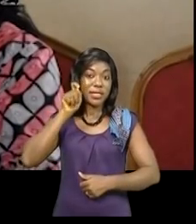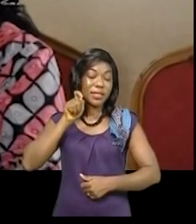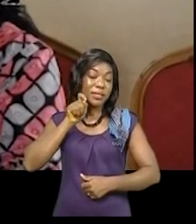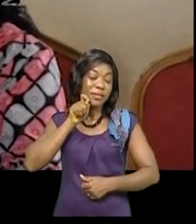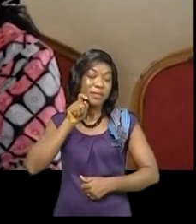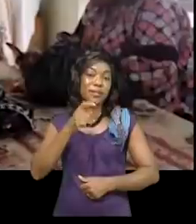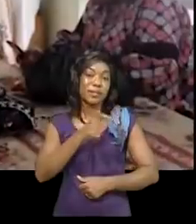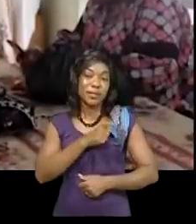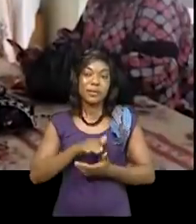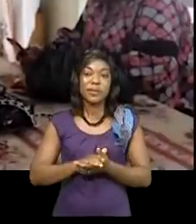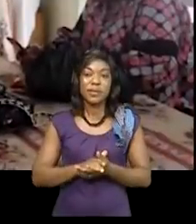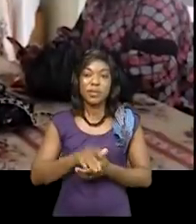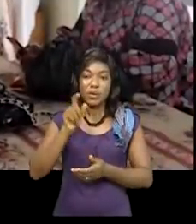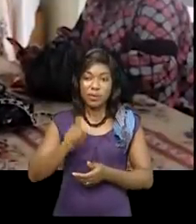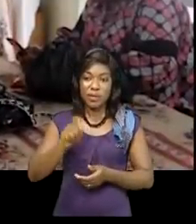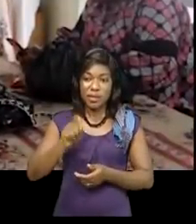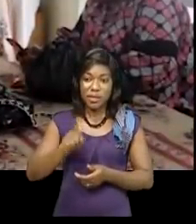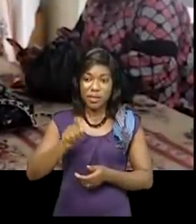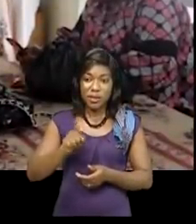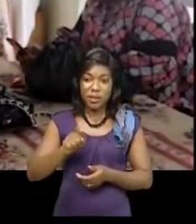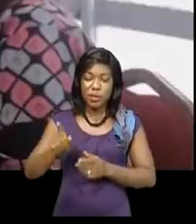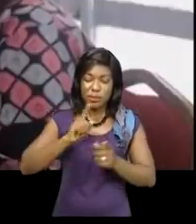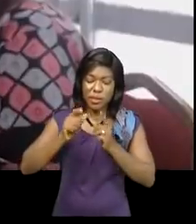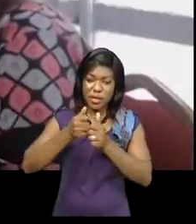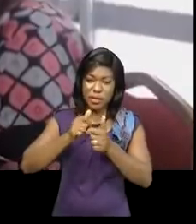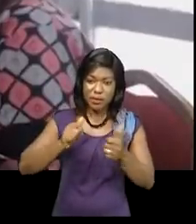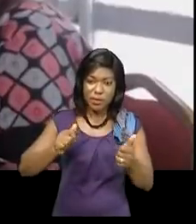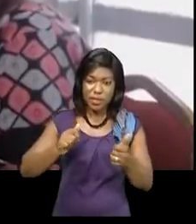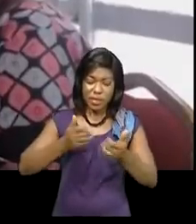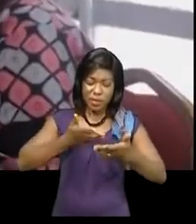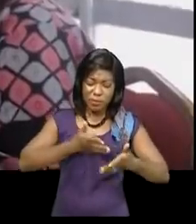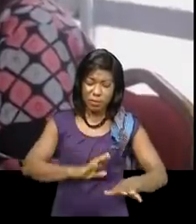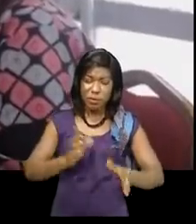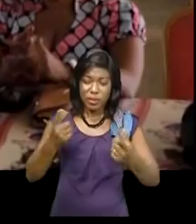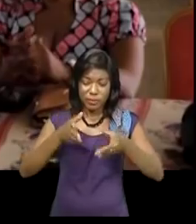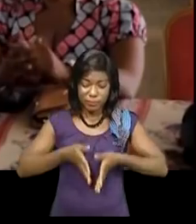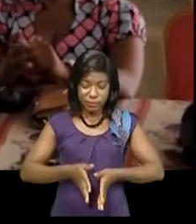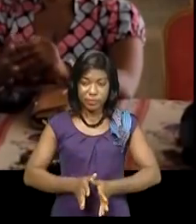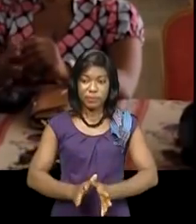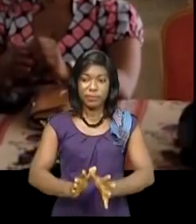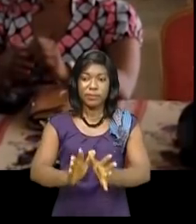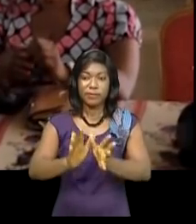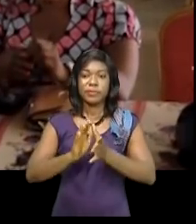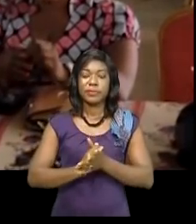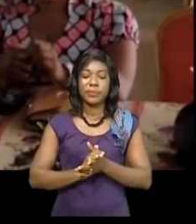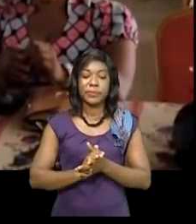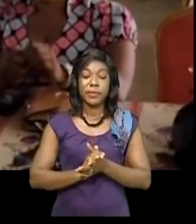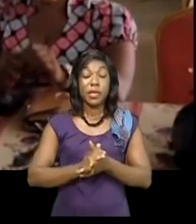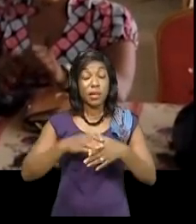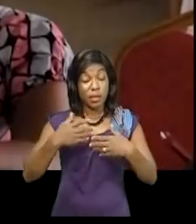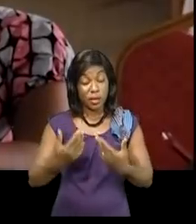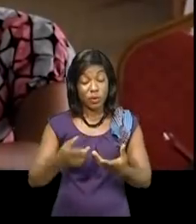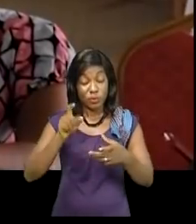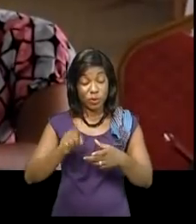excellence de garantir la vie de la femme éviter la mortalité maternelle en vue d'une stabilité familiale et rester